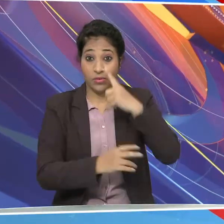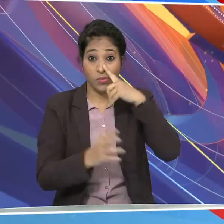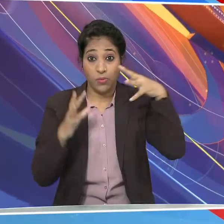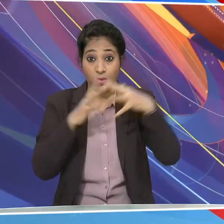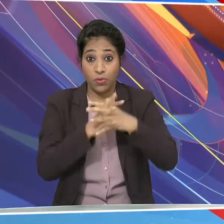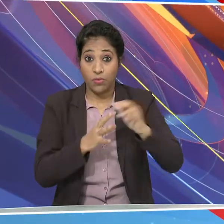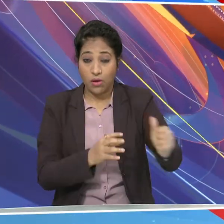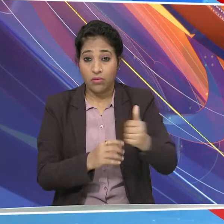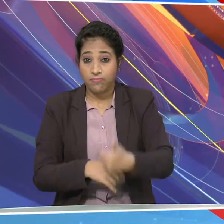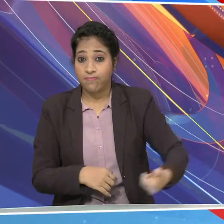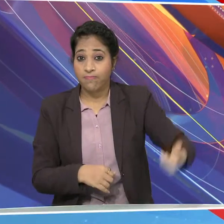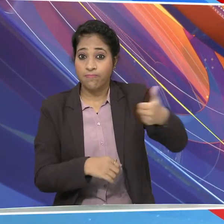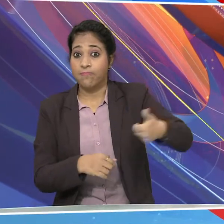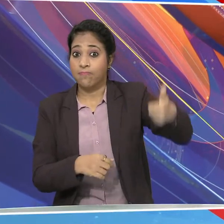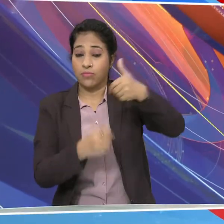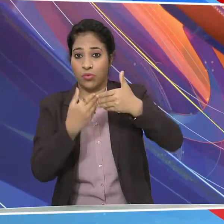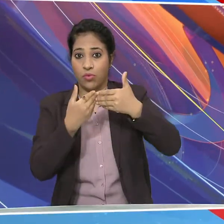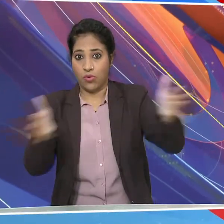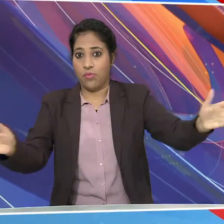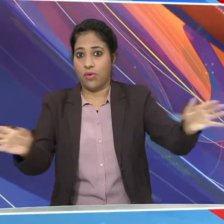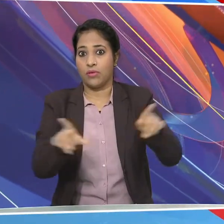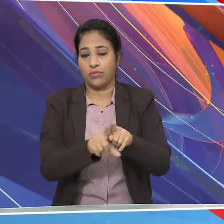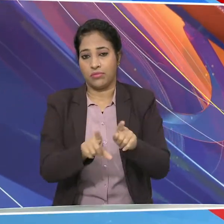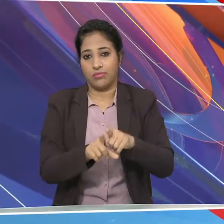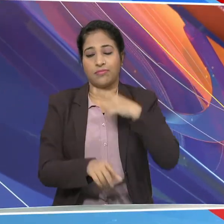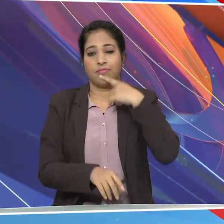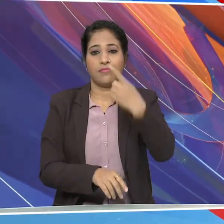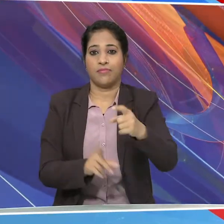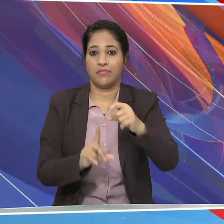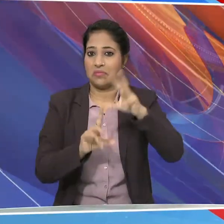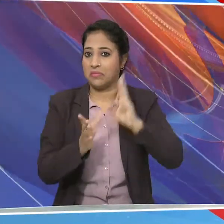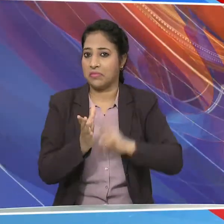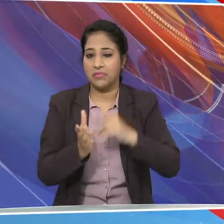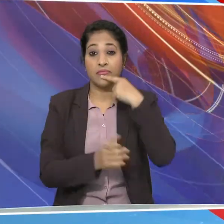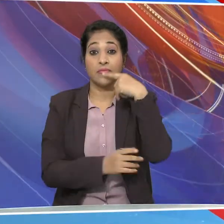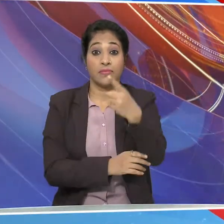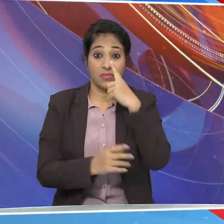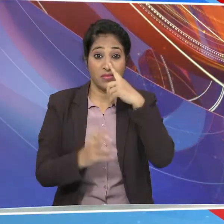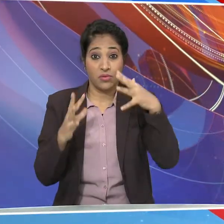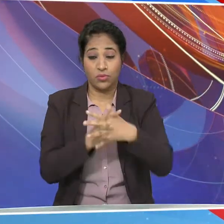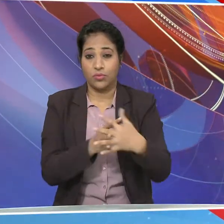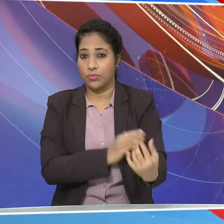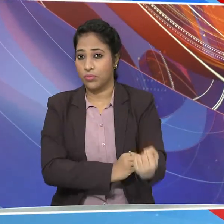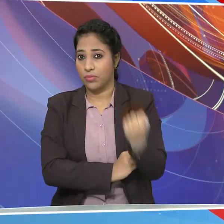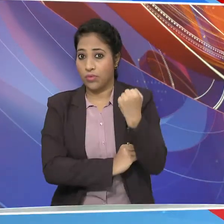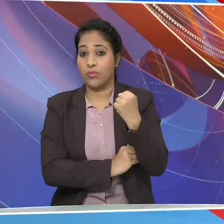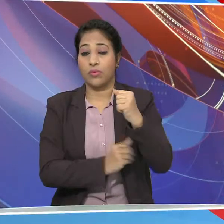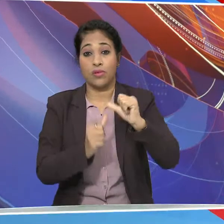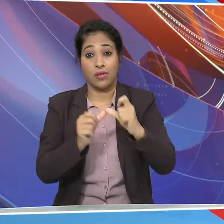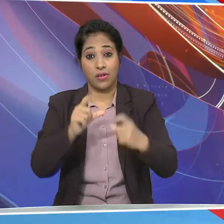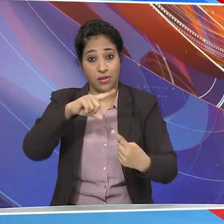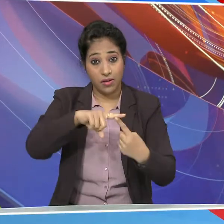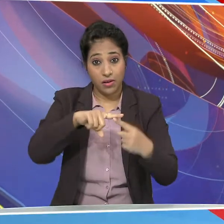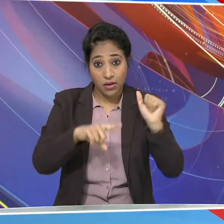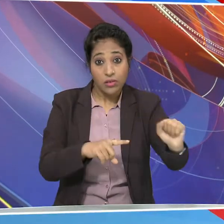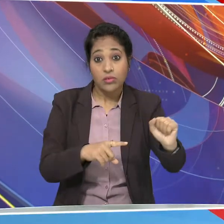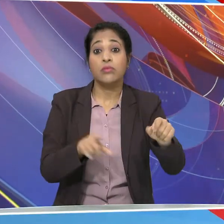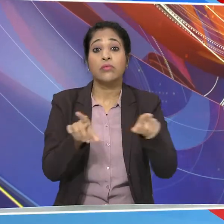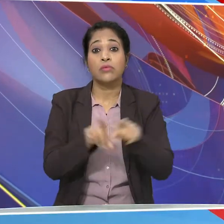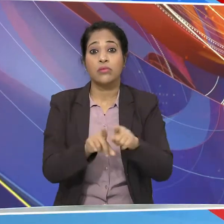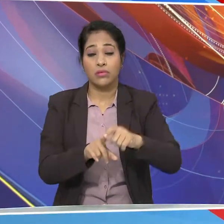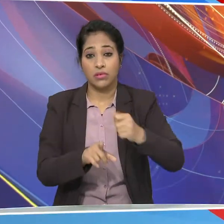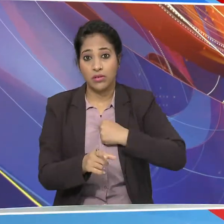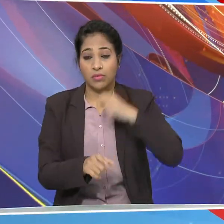अफसरों के दर्वाजे खोलने का आग रह किया पियम ने कहा कि नारी शक्ती वंदन अधिनियम के माध्यम से